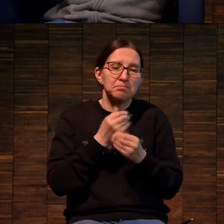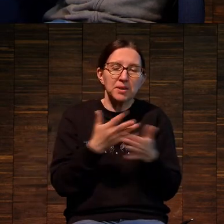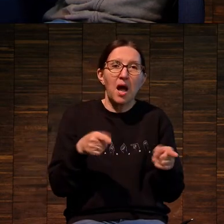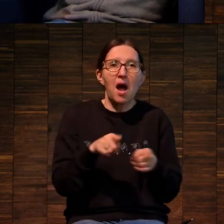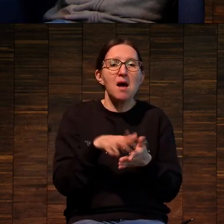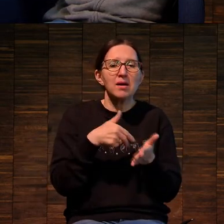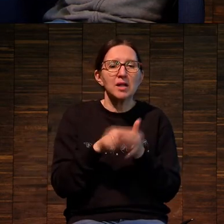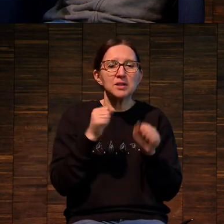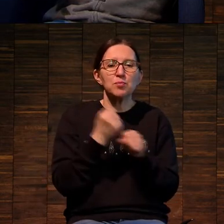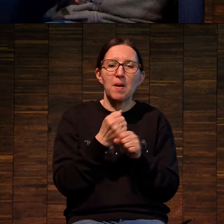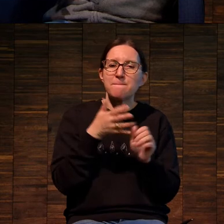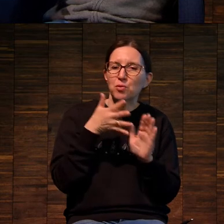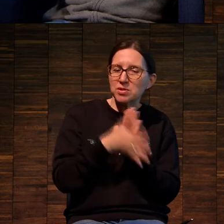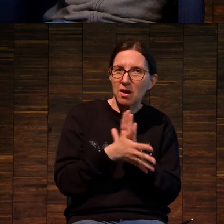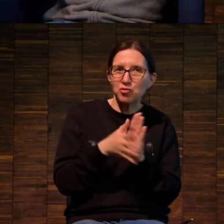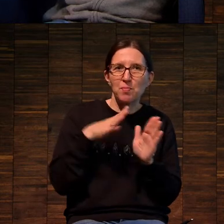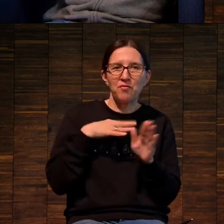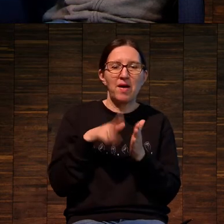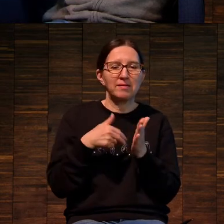прозрачные,